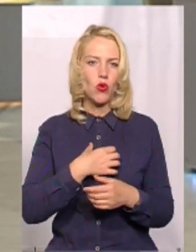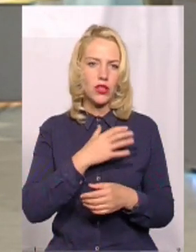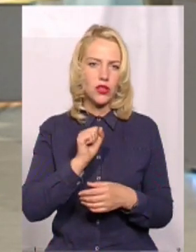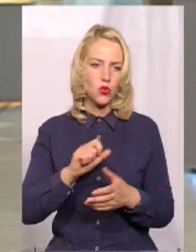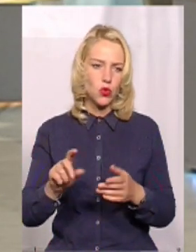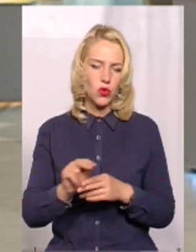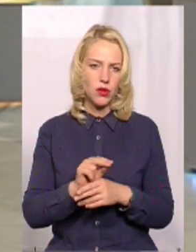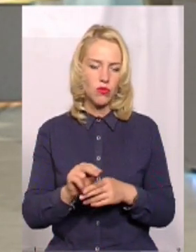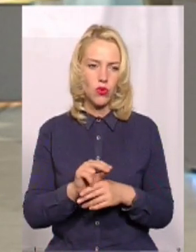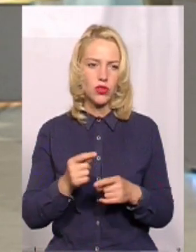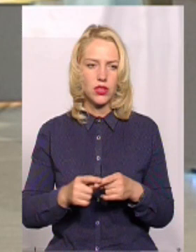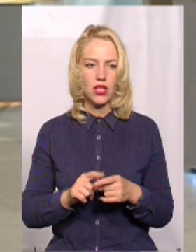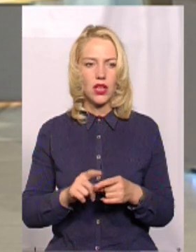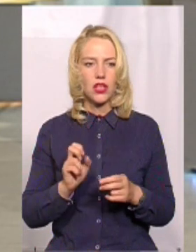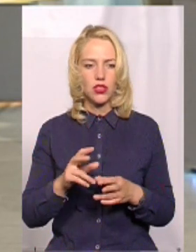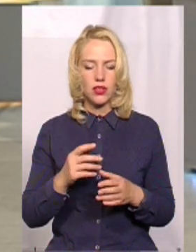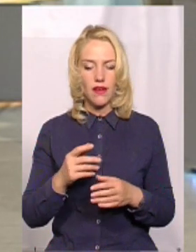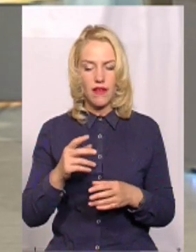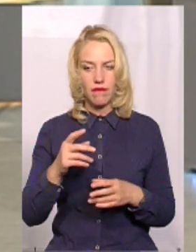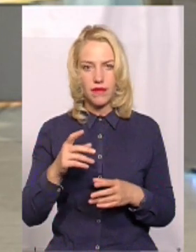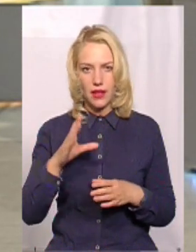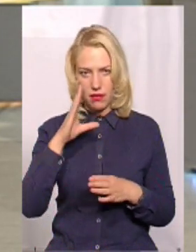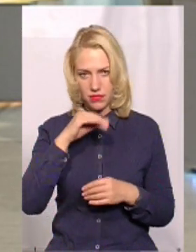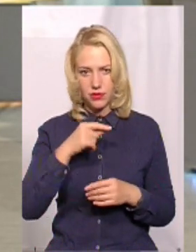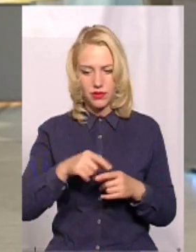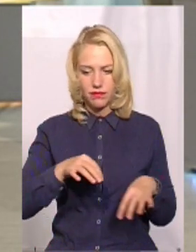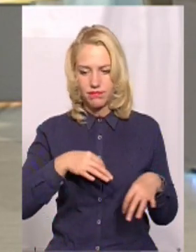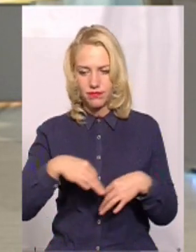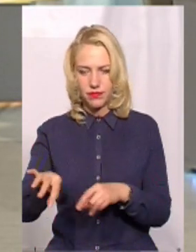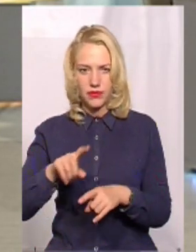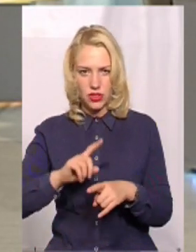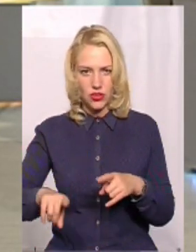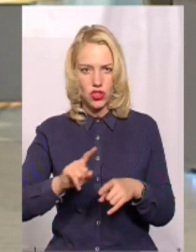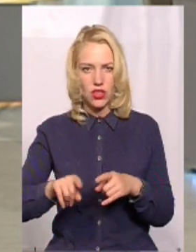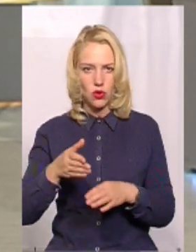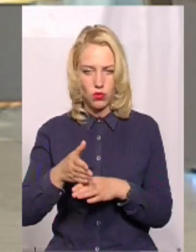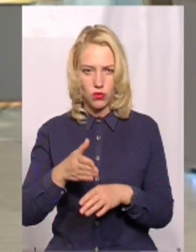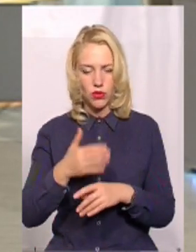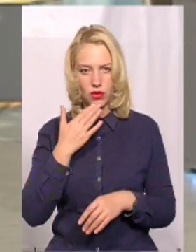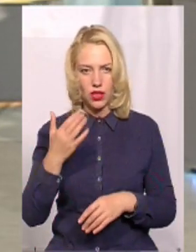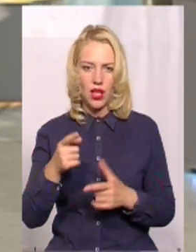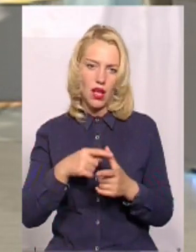можливо до того чи іншого населеного пункту дістатися швидкій чи шкільному автобусу? Значить,